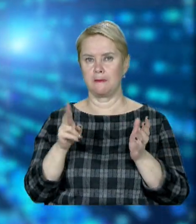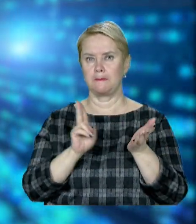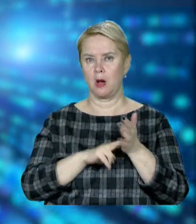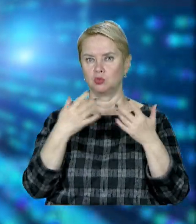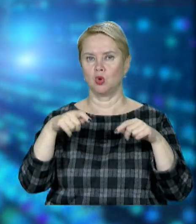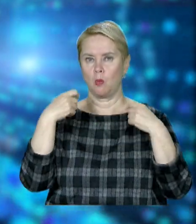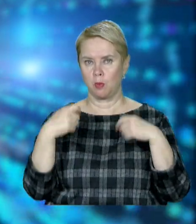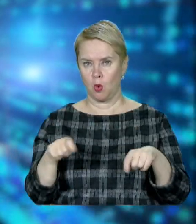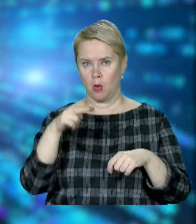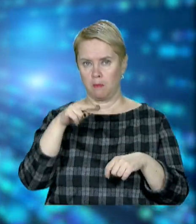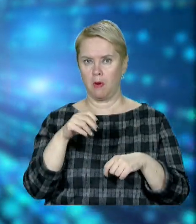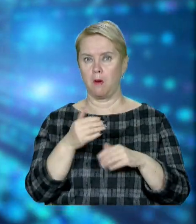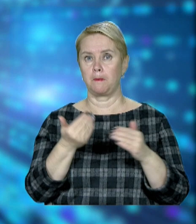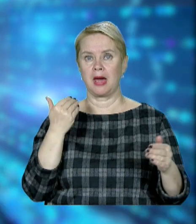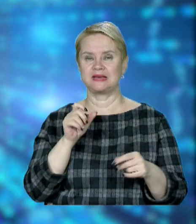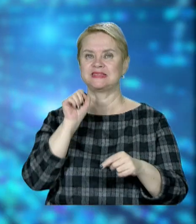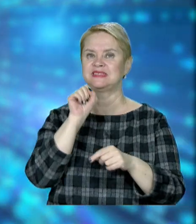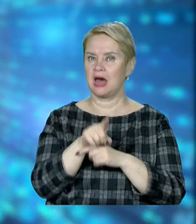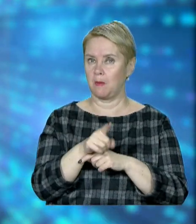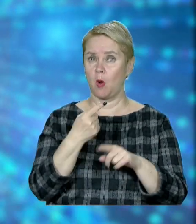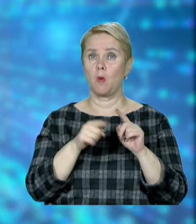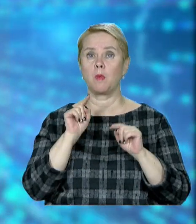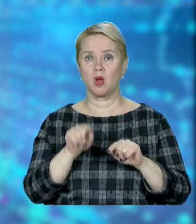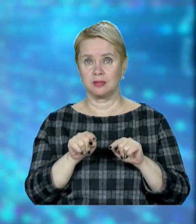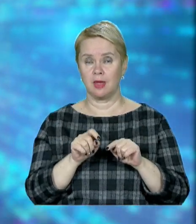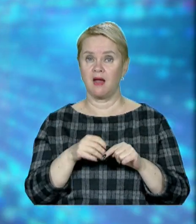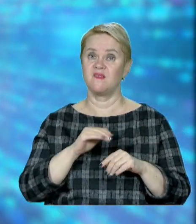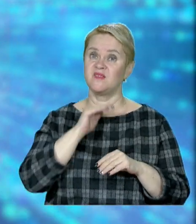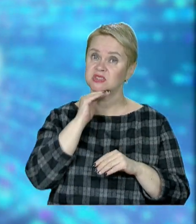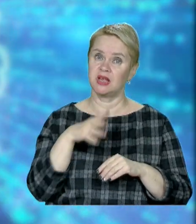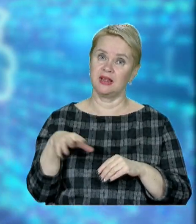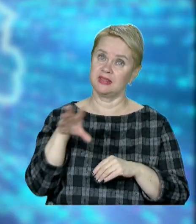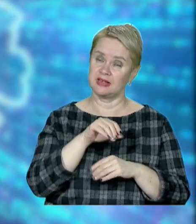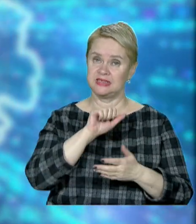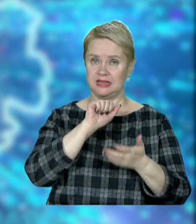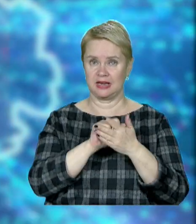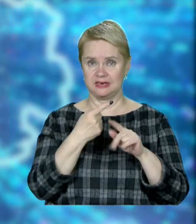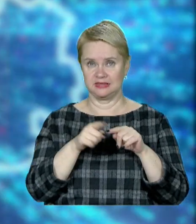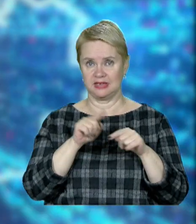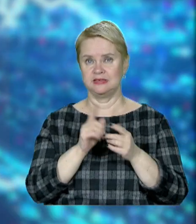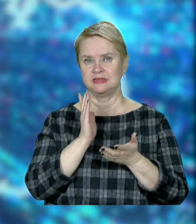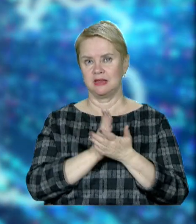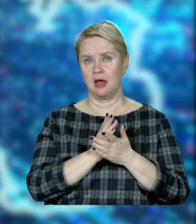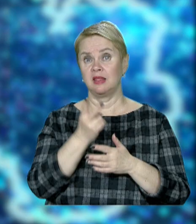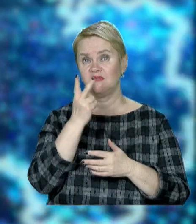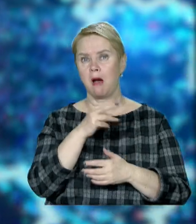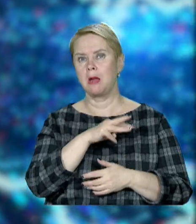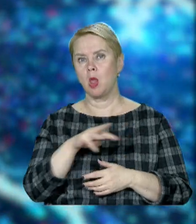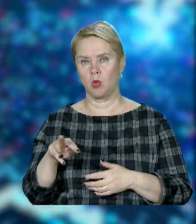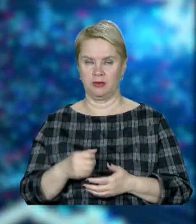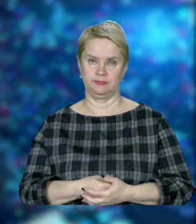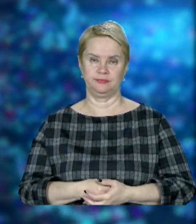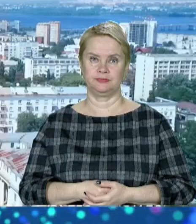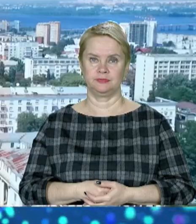вже продано по передзамовленню. Проте, вистачить на всіх. Тираж цієї партії складає понад 2 мільйони.